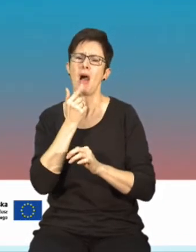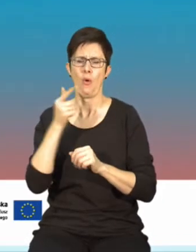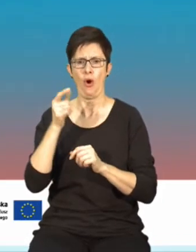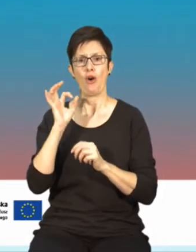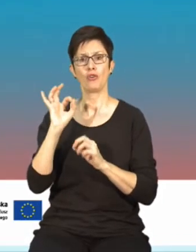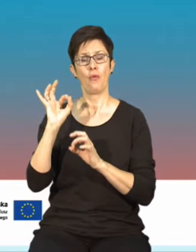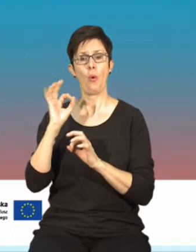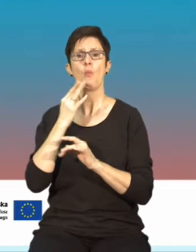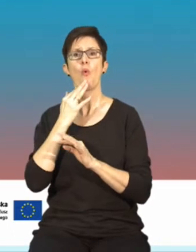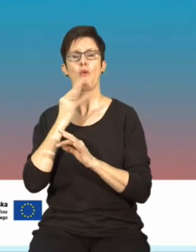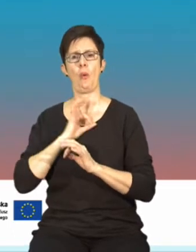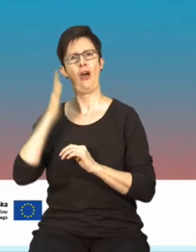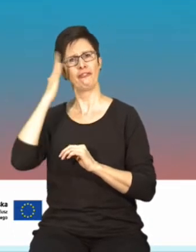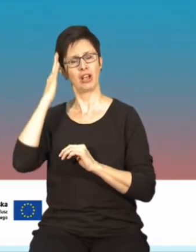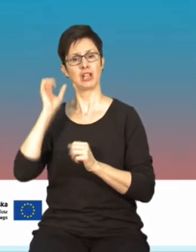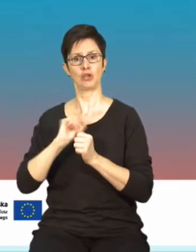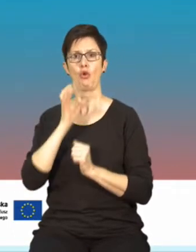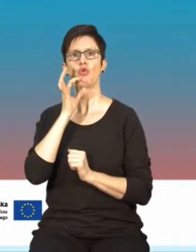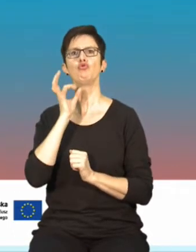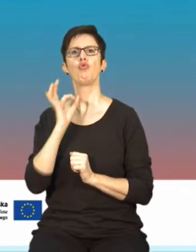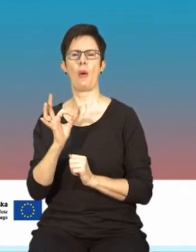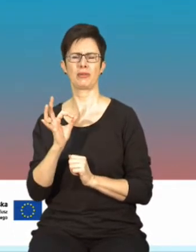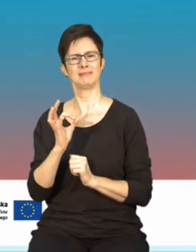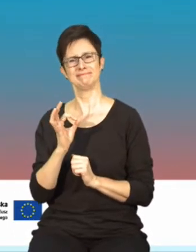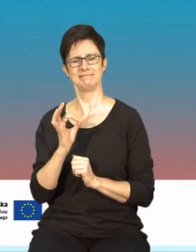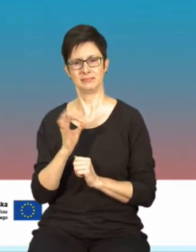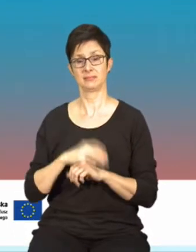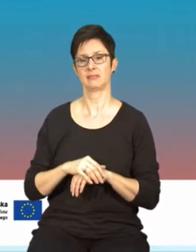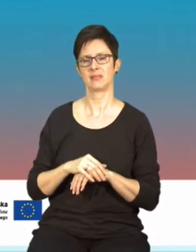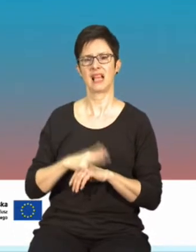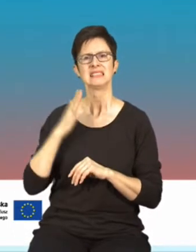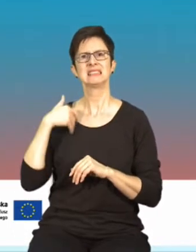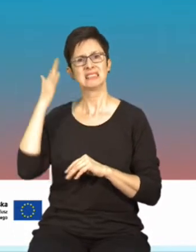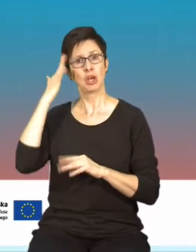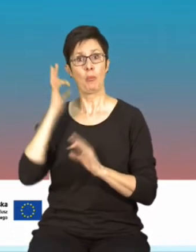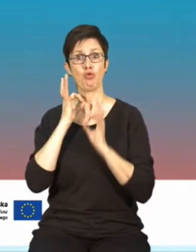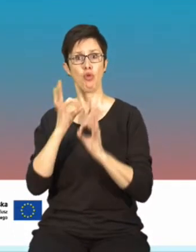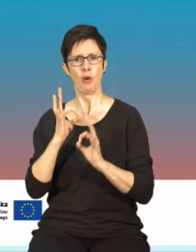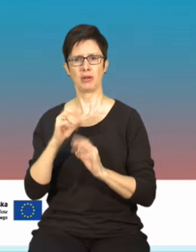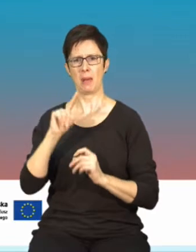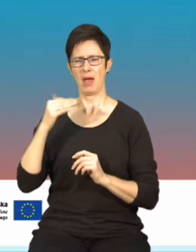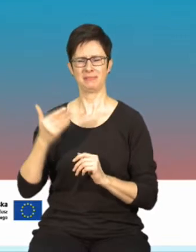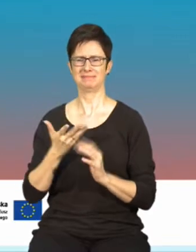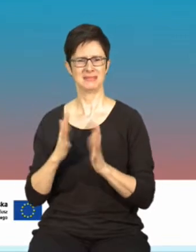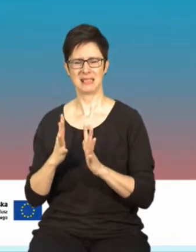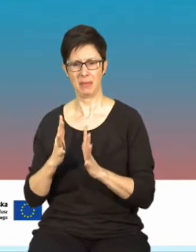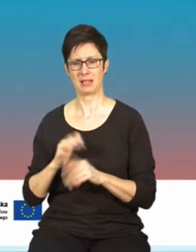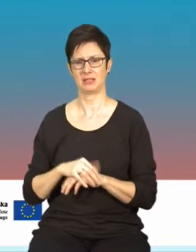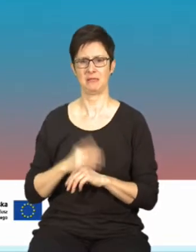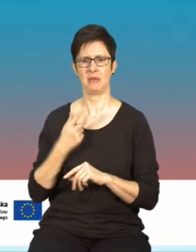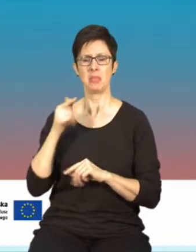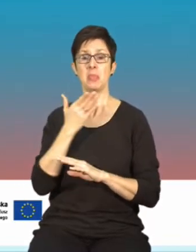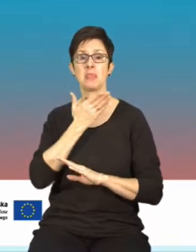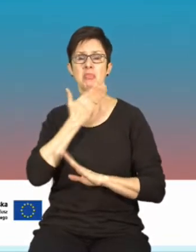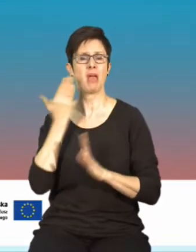dostateczną, za bardzo dobrą. Na znajomość pól elektromagnetycznych i tego zjawiska, co ciekawe, też nie ma